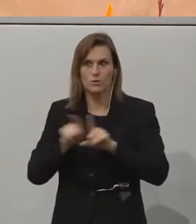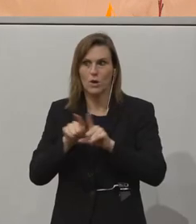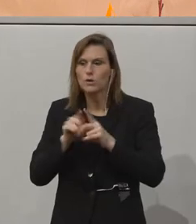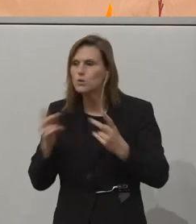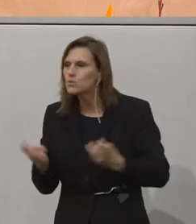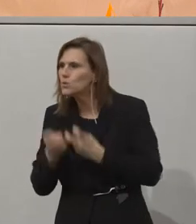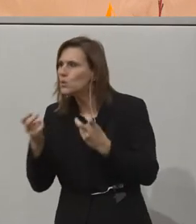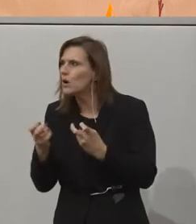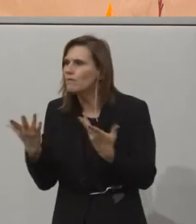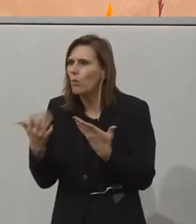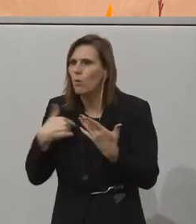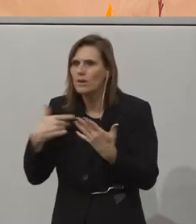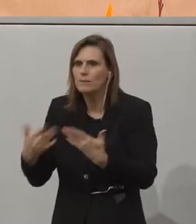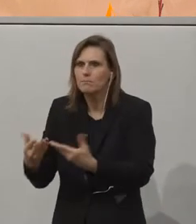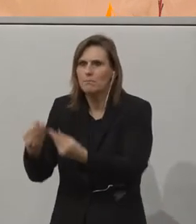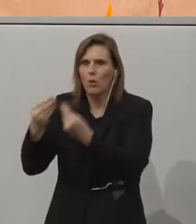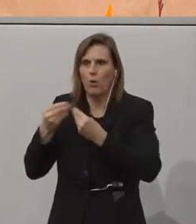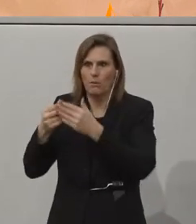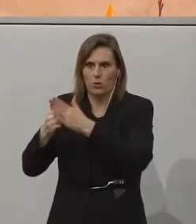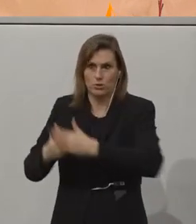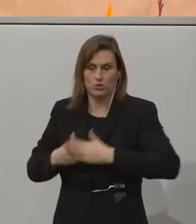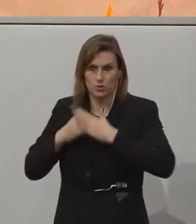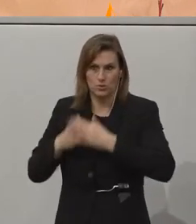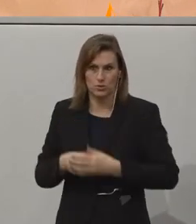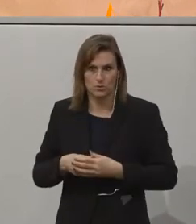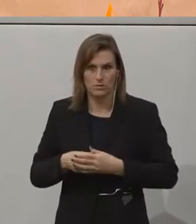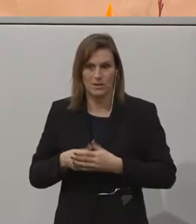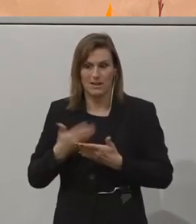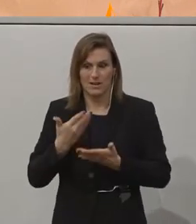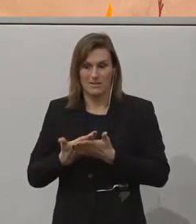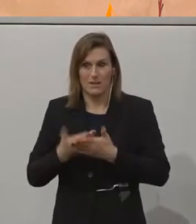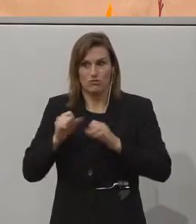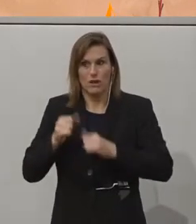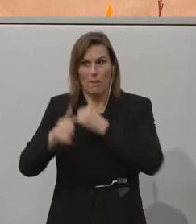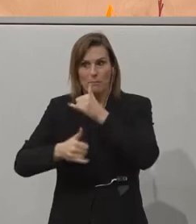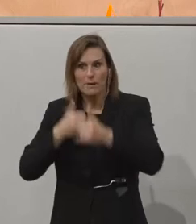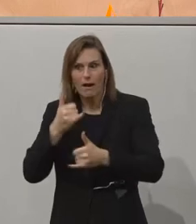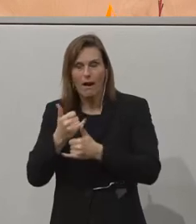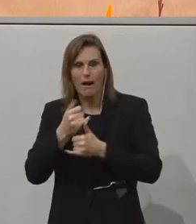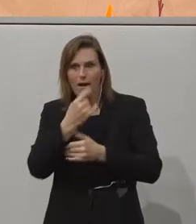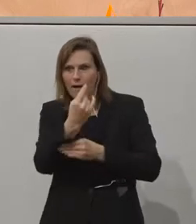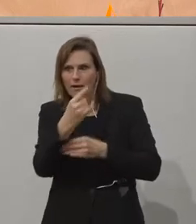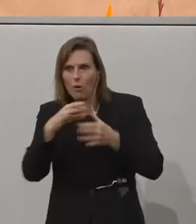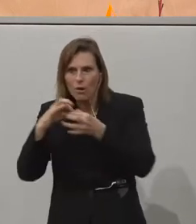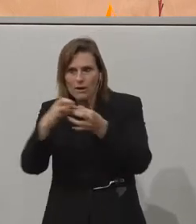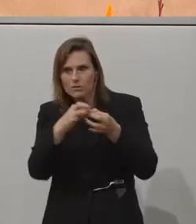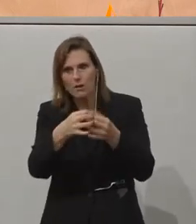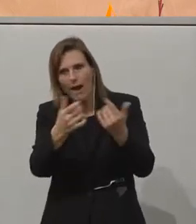zu suchen. Alljährlich laden wir daher diese Innovatoren zur Zero-Project-Konferenz ein